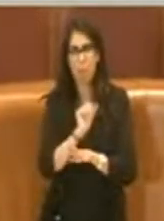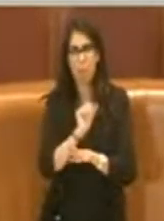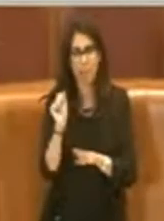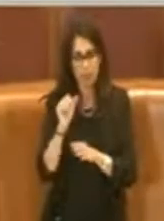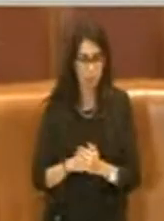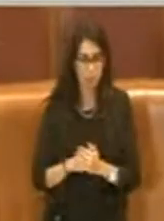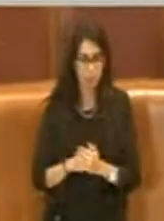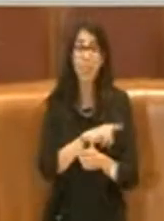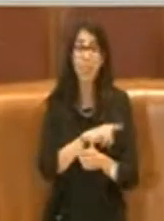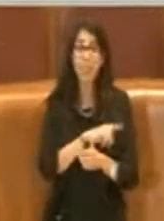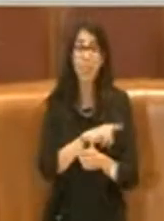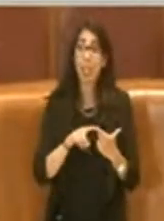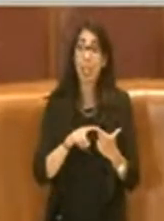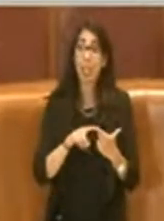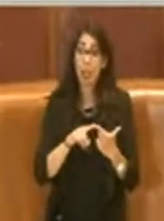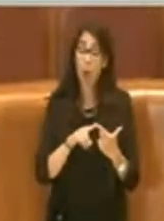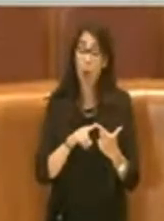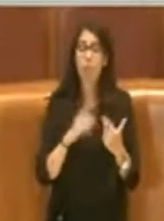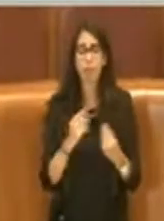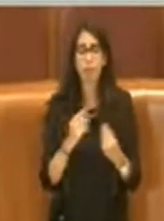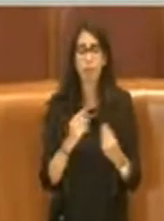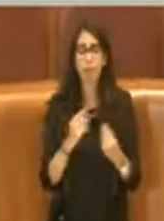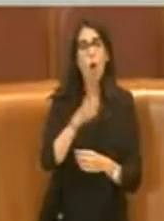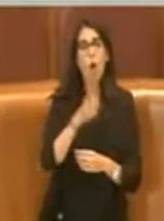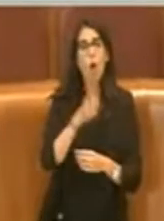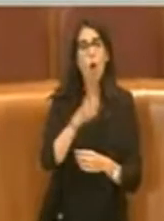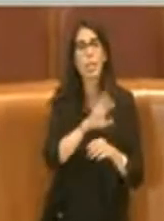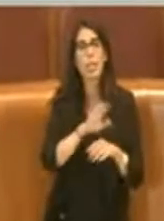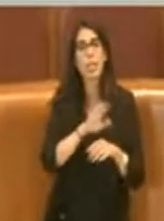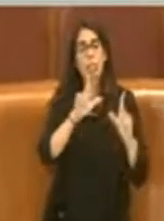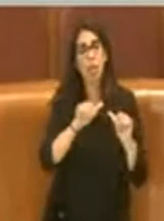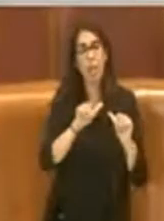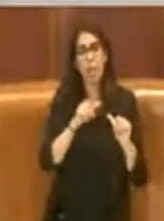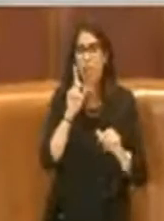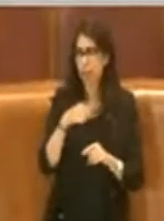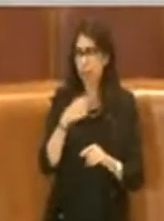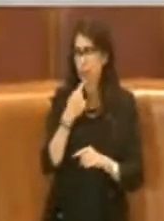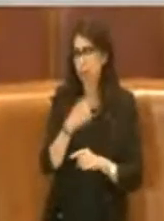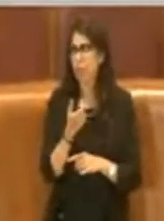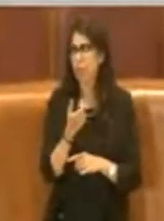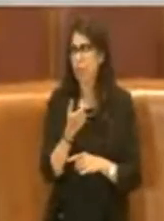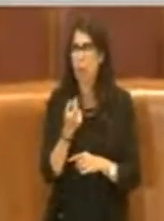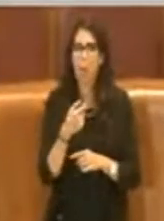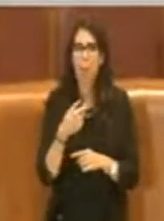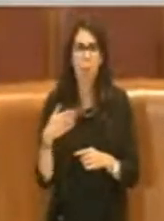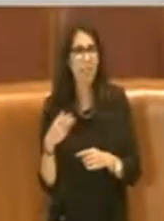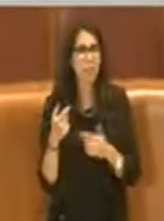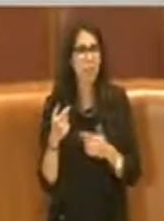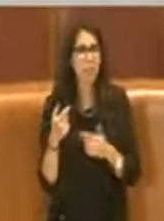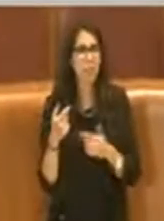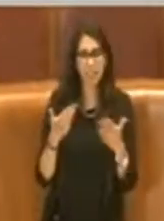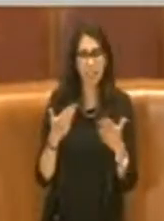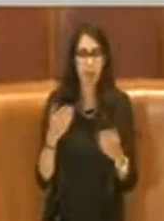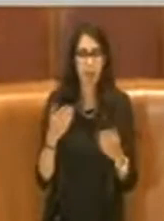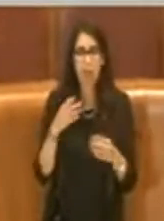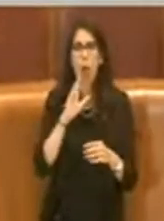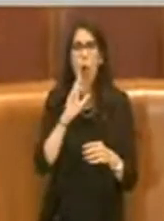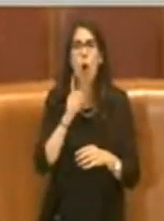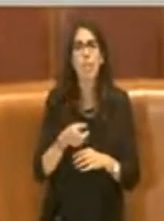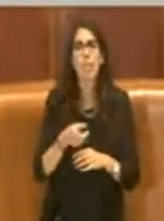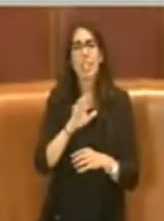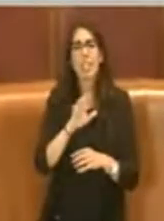La seconda questione è sull'ordinanza della Regione Lazio, anche questa da un po' a destra a un a sinistra anche questa l'ordinanza della Regione Lazio, anche questa